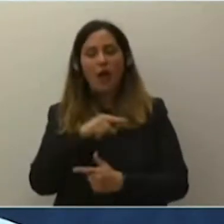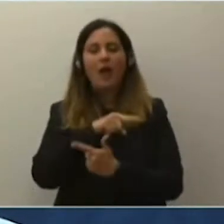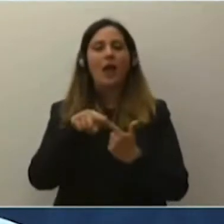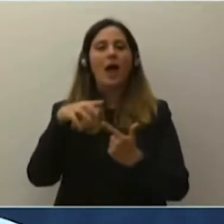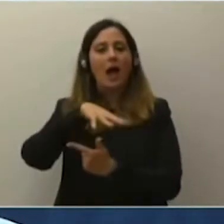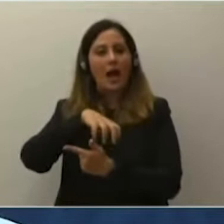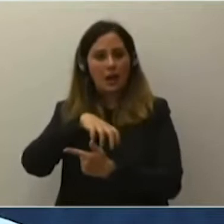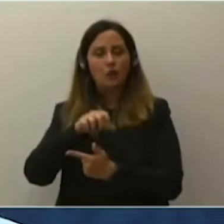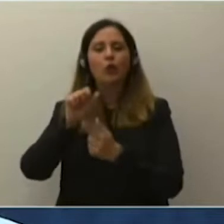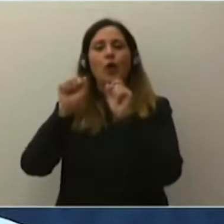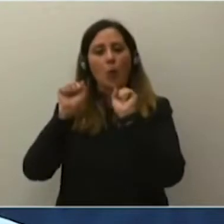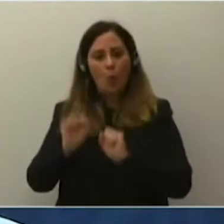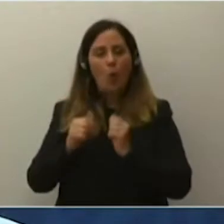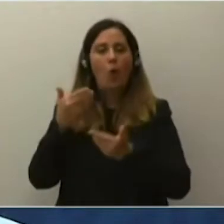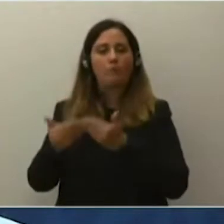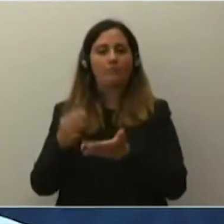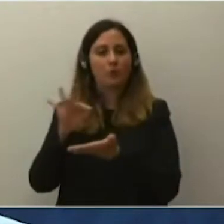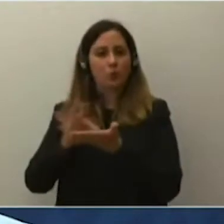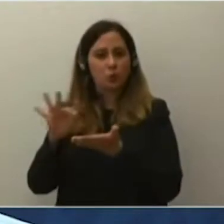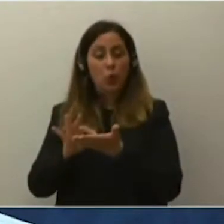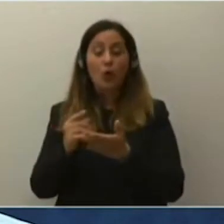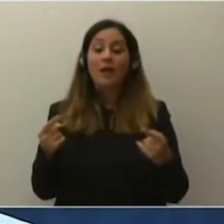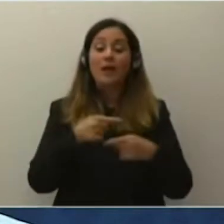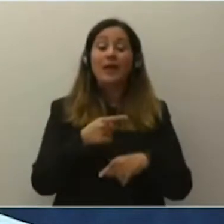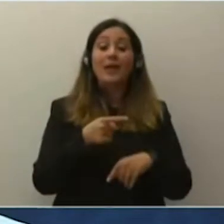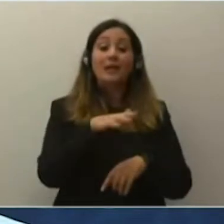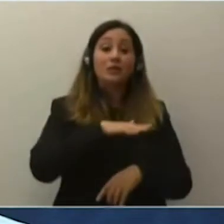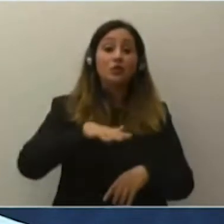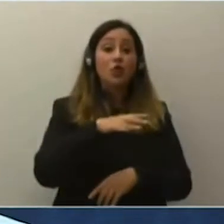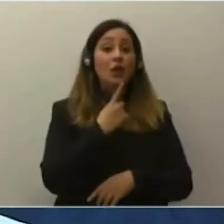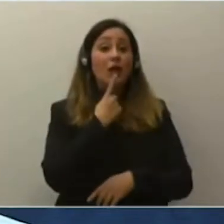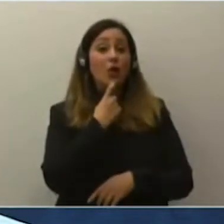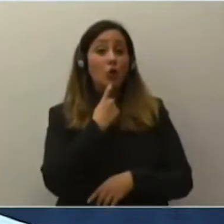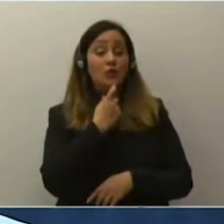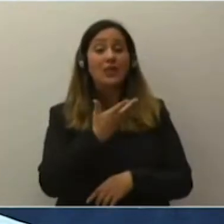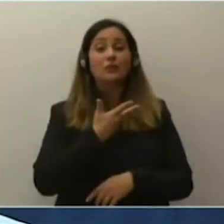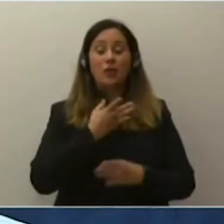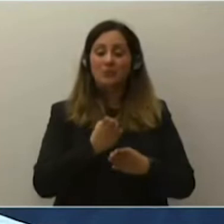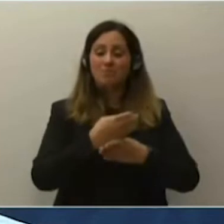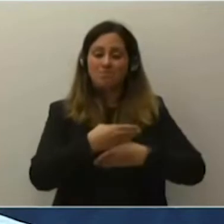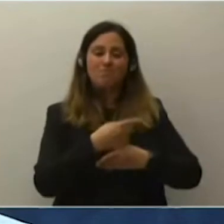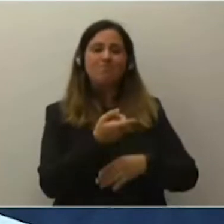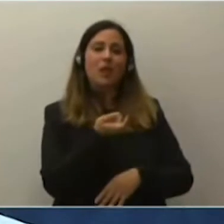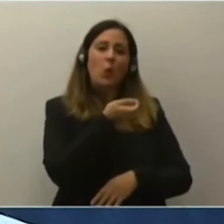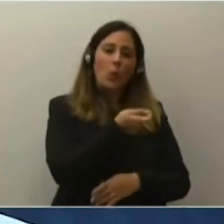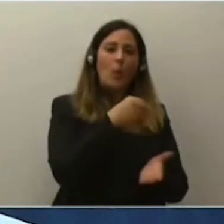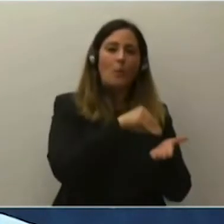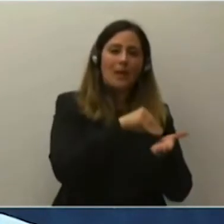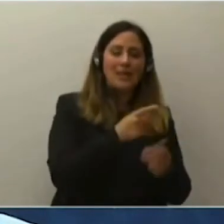mentre in rosso vi sono delle modalità che suddividono in parte in presenza e in parte a distanza.